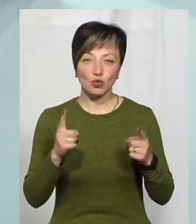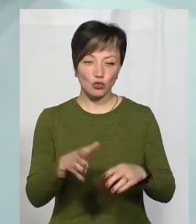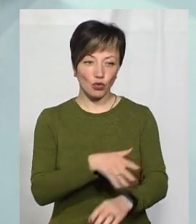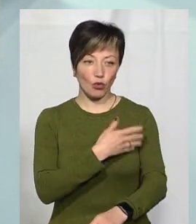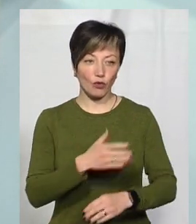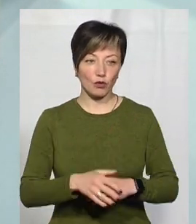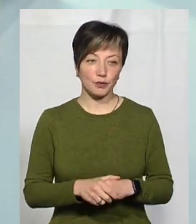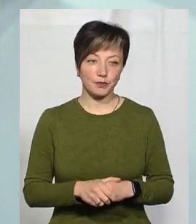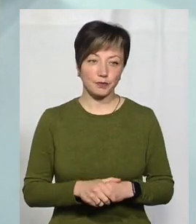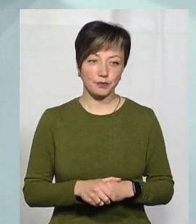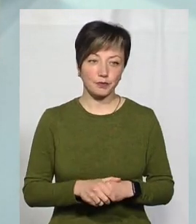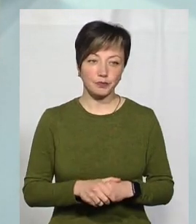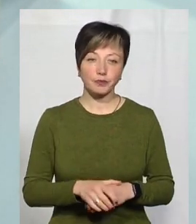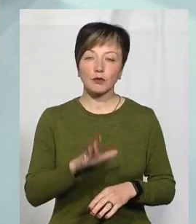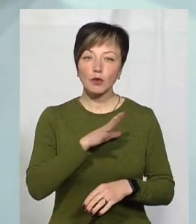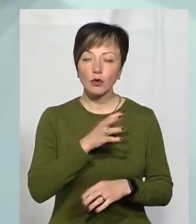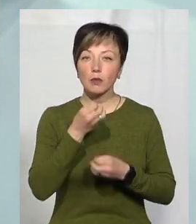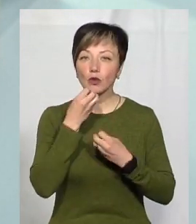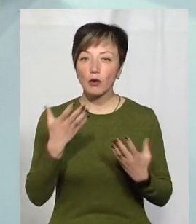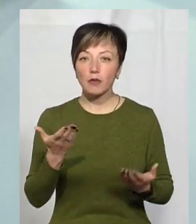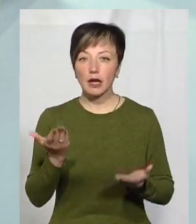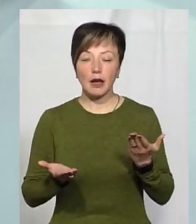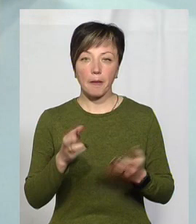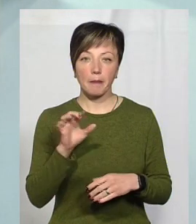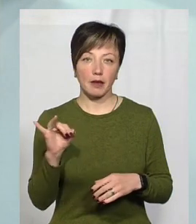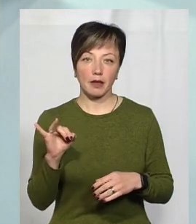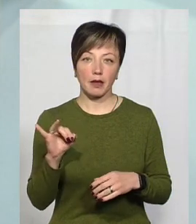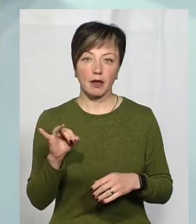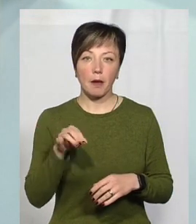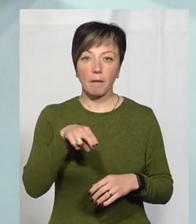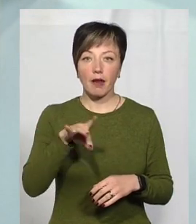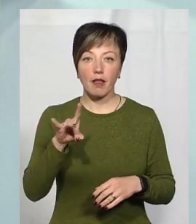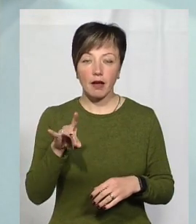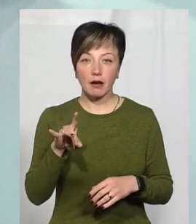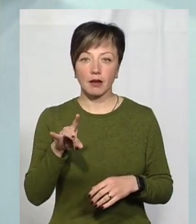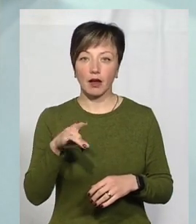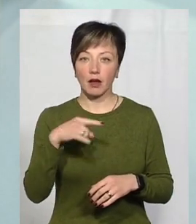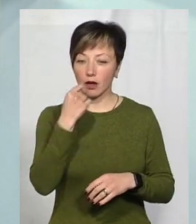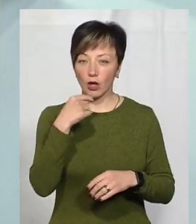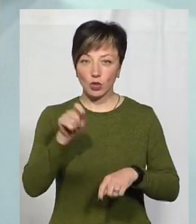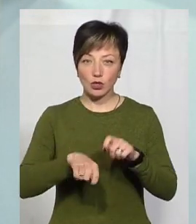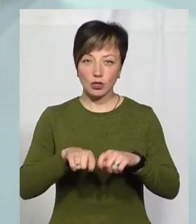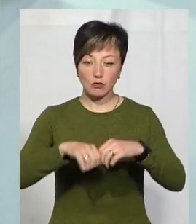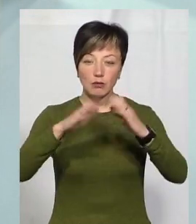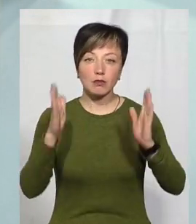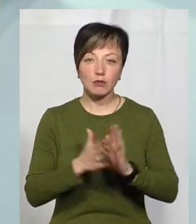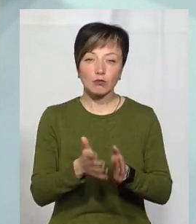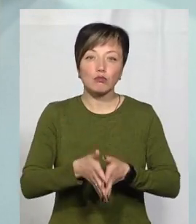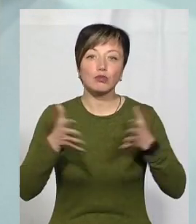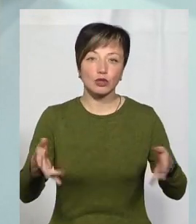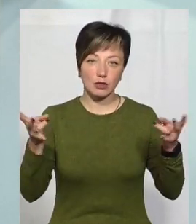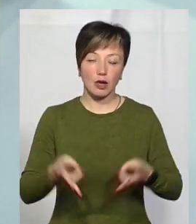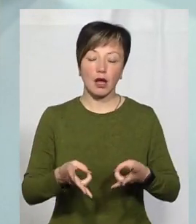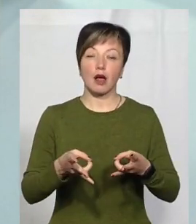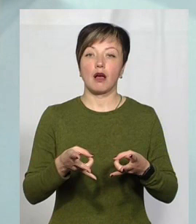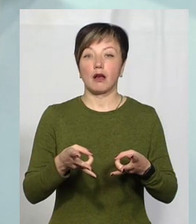-дуже довго. Було б добре, щоб ПЛР-дослідження було в більшому об'ємі. Ми тоді, з